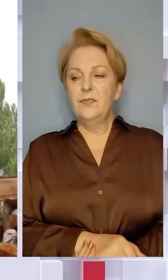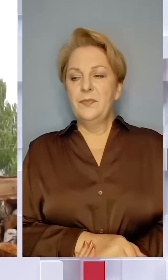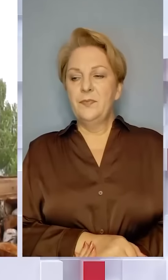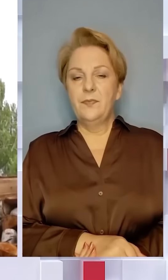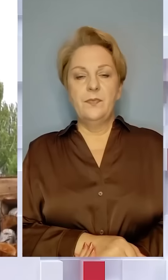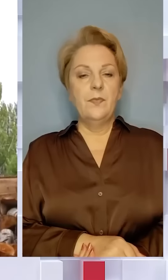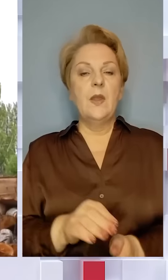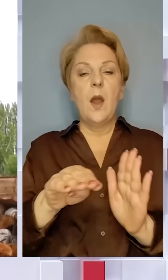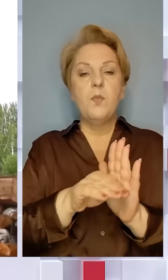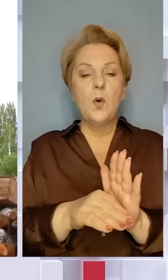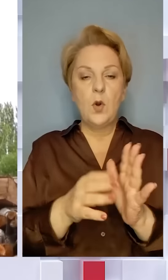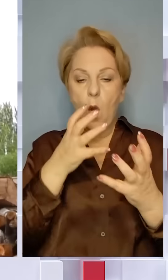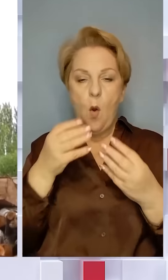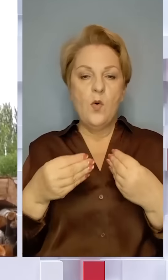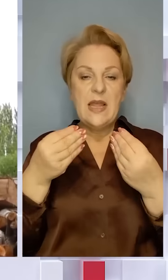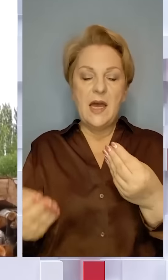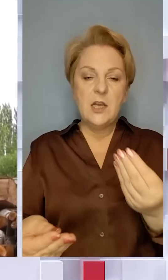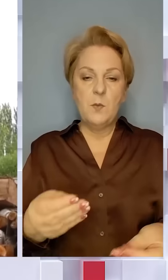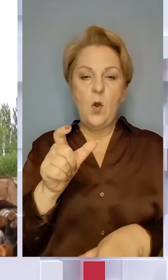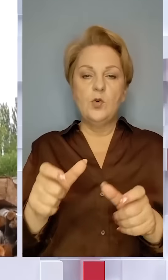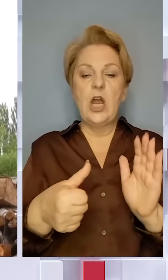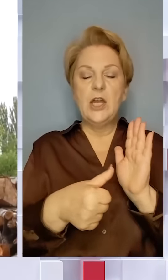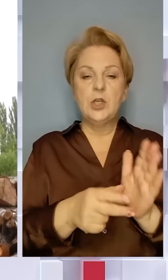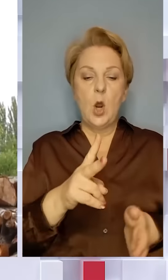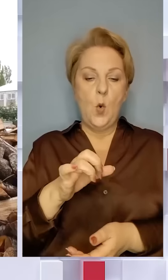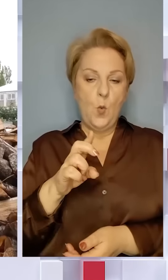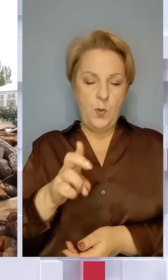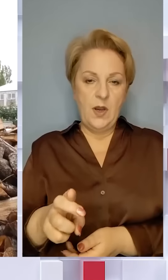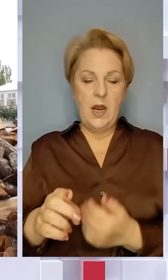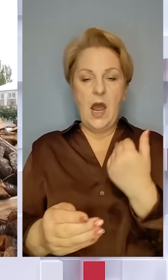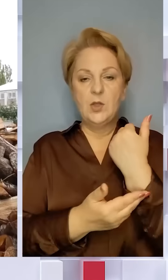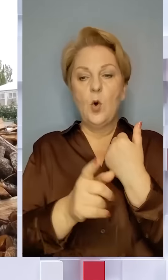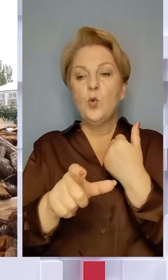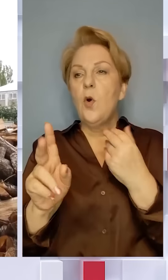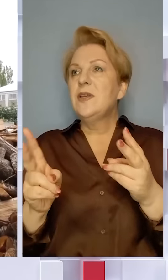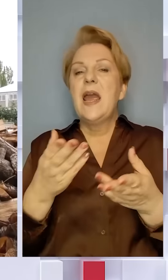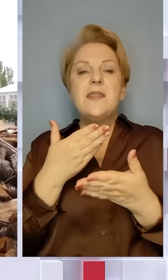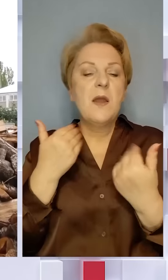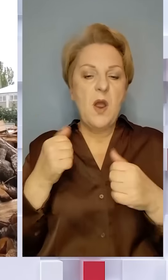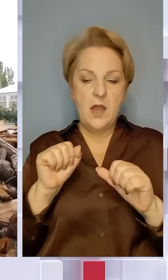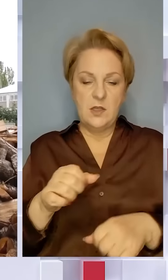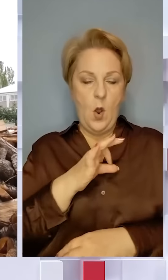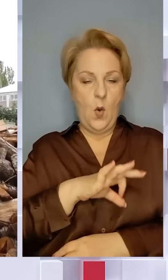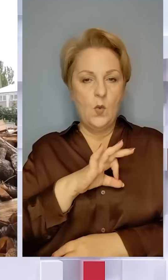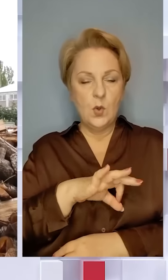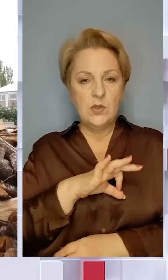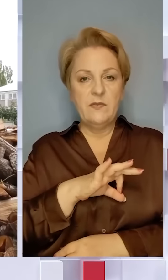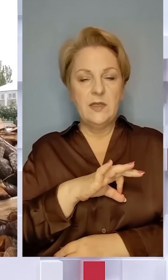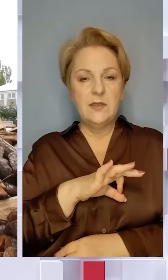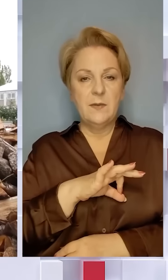Саме в програмі утеплення ми роздаємо людям по 6 кубічних метрів дров. Люди, яких взагалі не має змоги користуватися